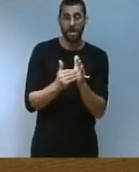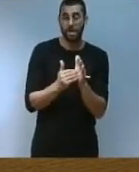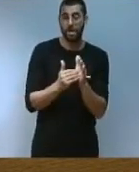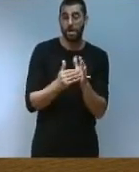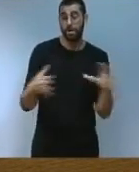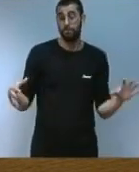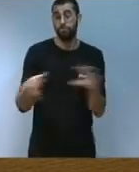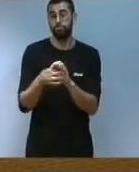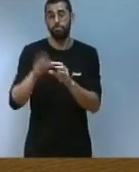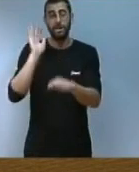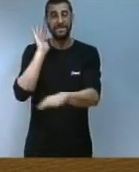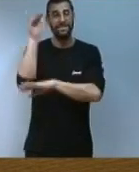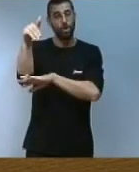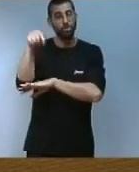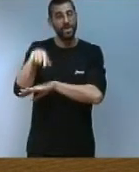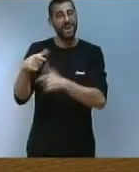de Transparència